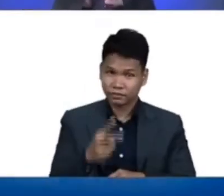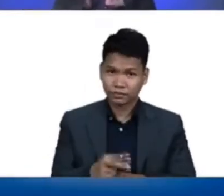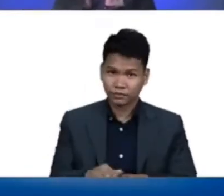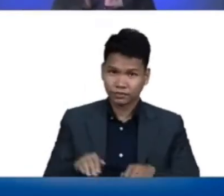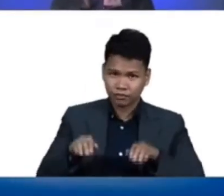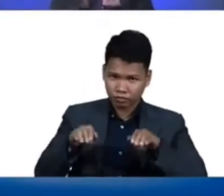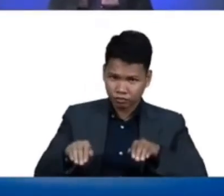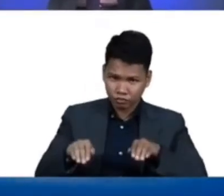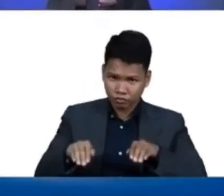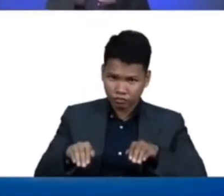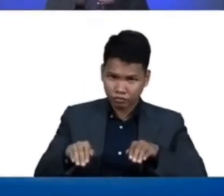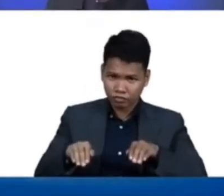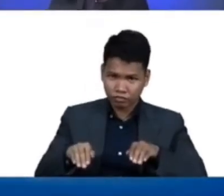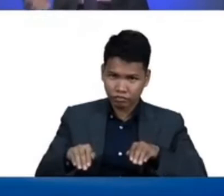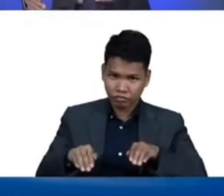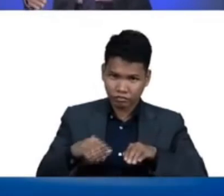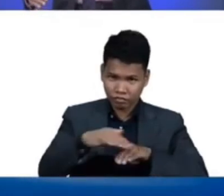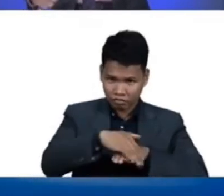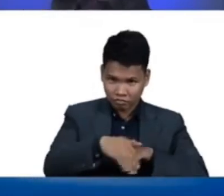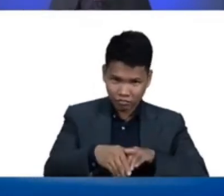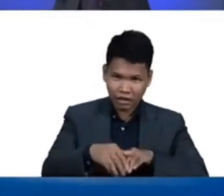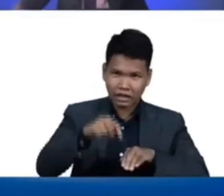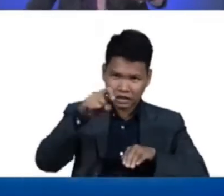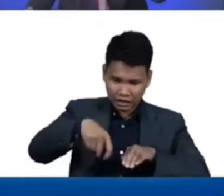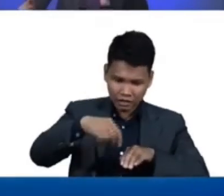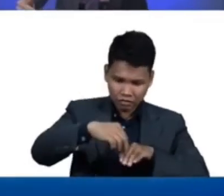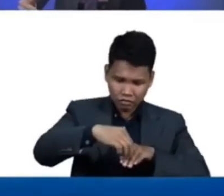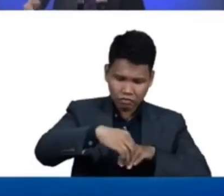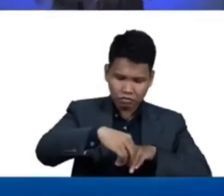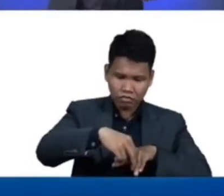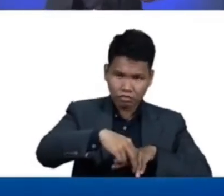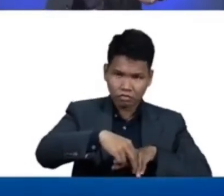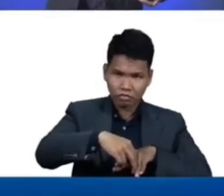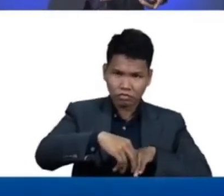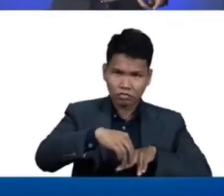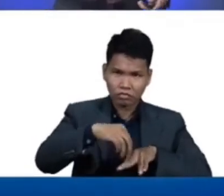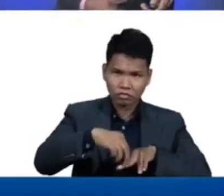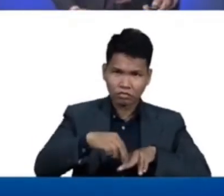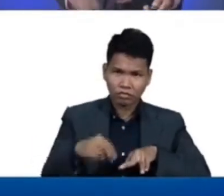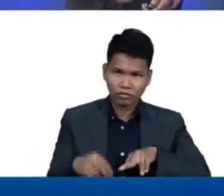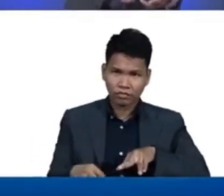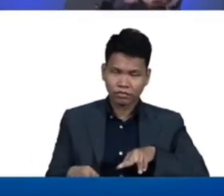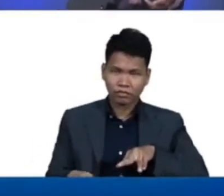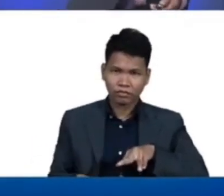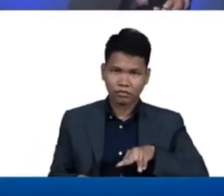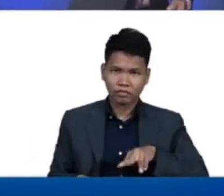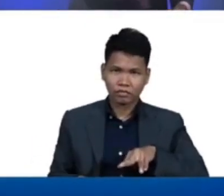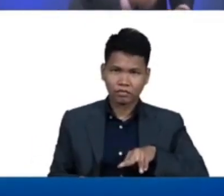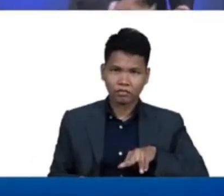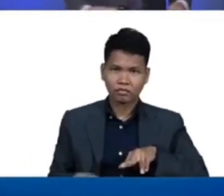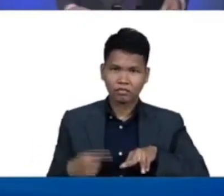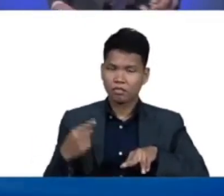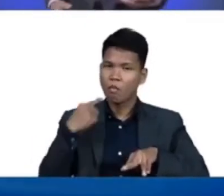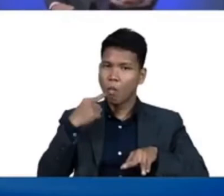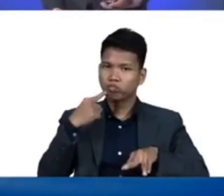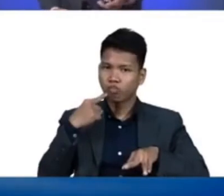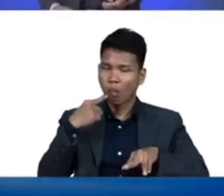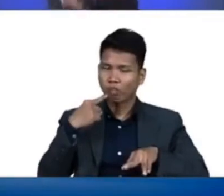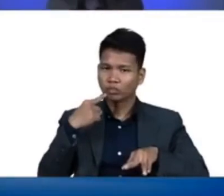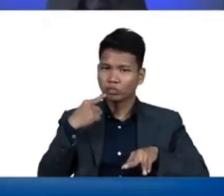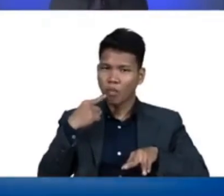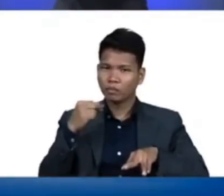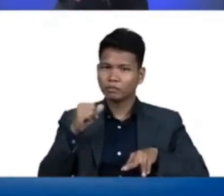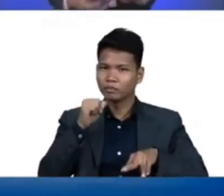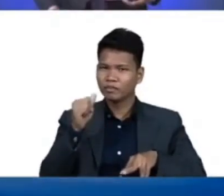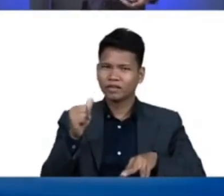ninyo yung paa biyak yung paa biyak yung kanyang kuko at siya ay he is chewing the cod